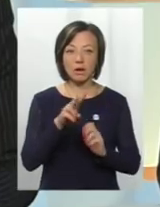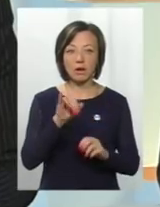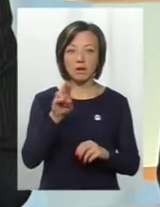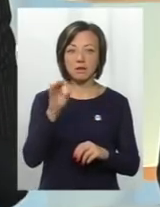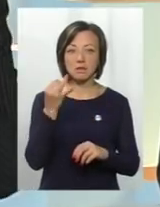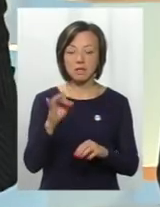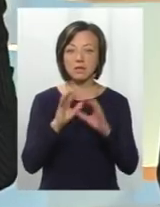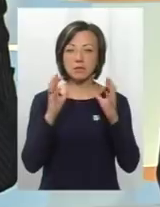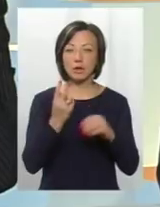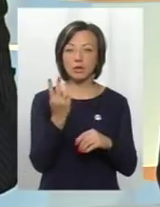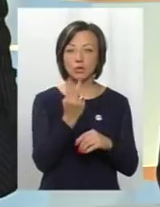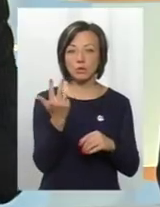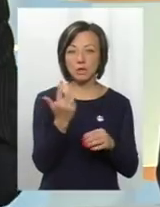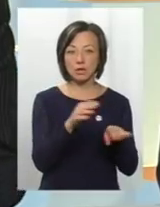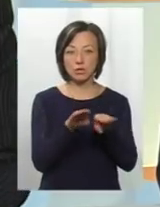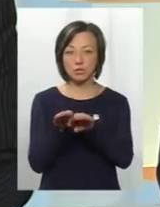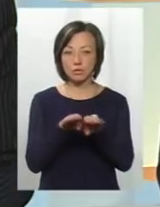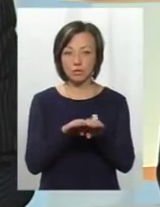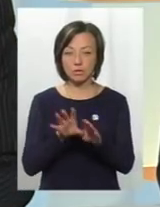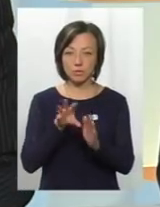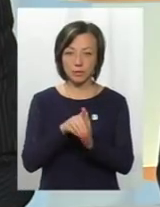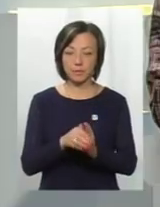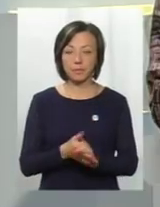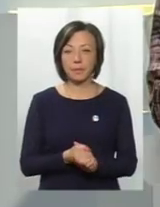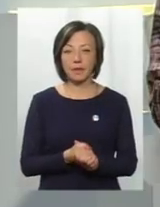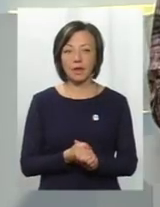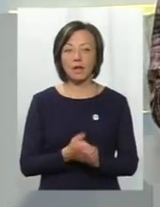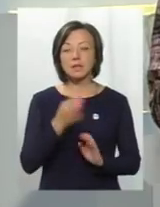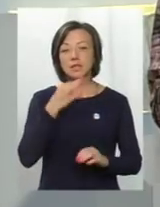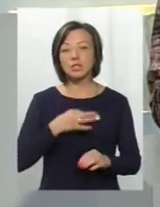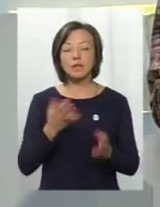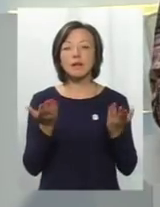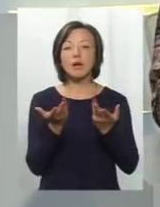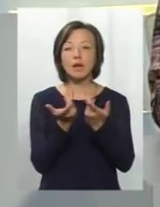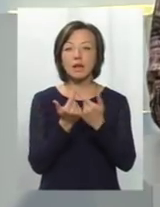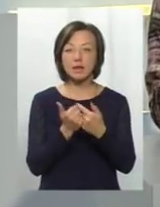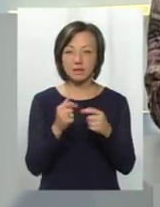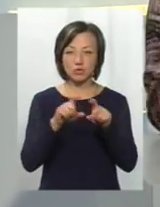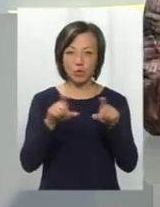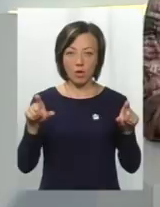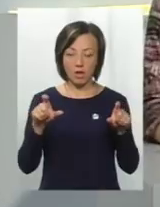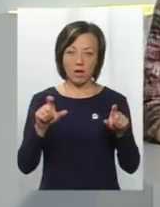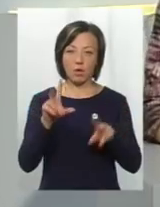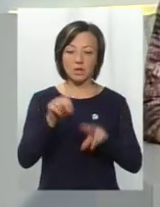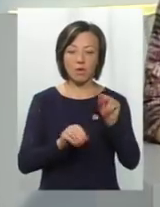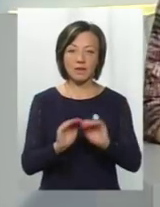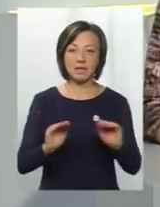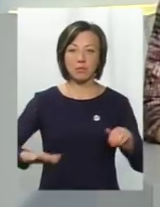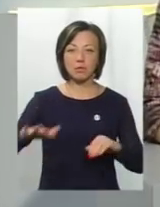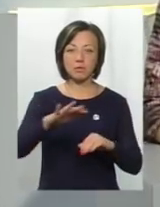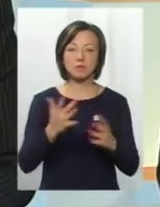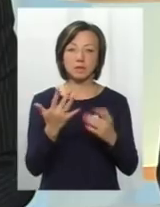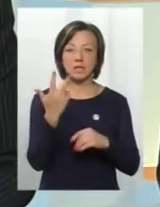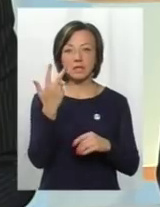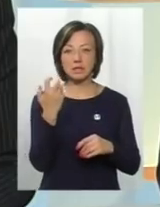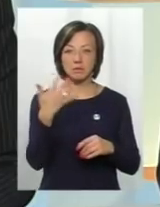з береженням другого та третєго ступеня в його структурі. Пане Олеже, а на яку кількість учнів взагалі Славдинка розрахована в приміщеннях школи? Ну, порядка